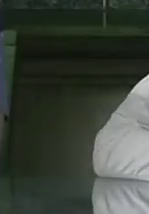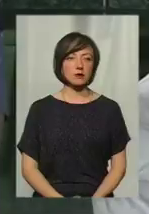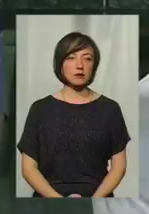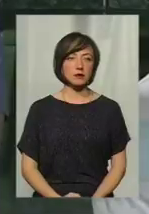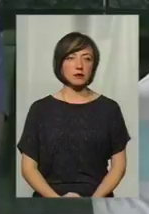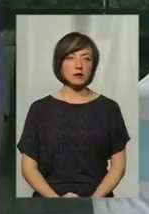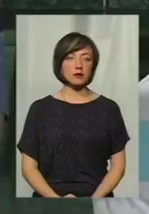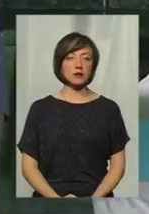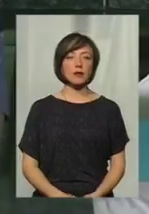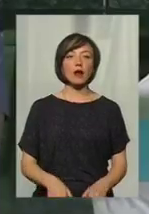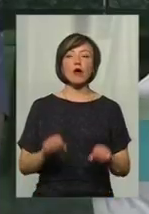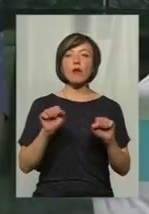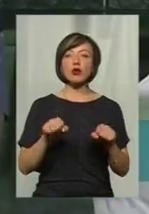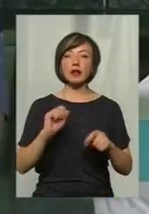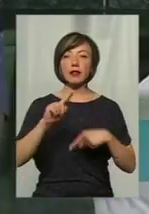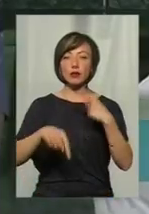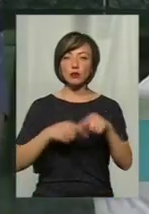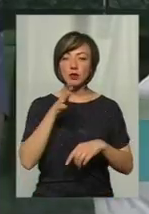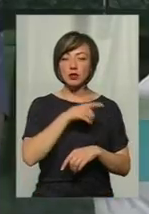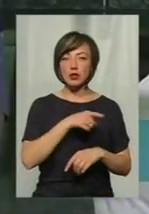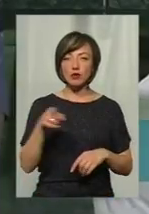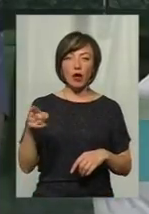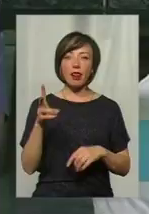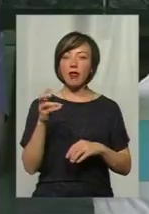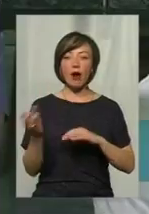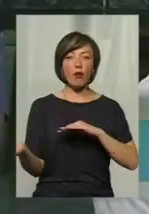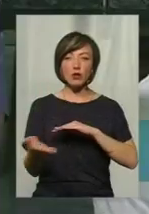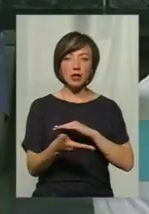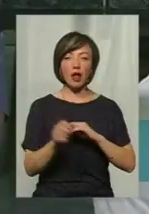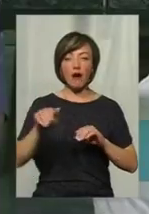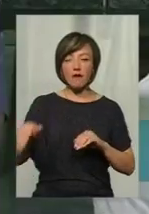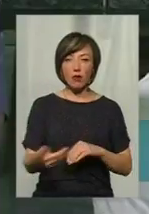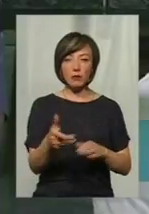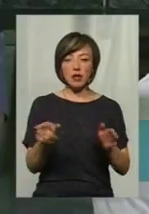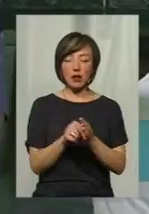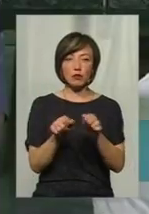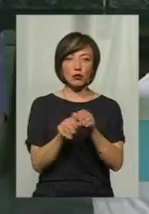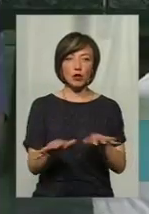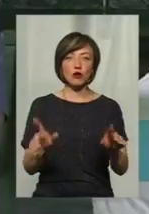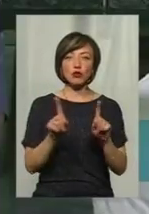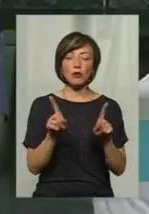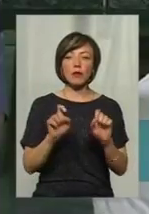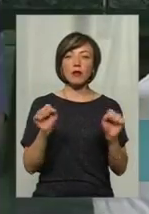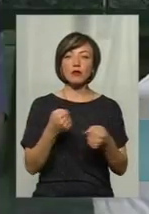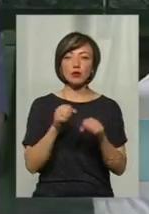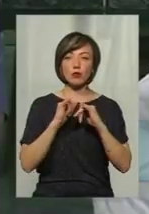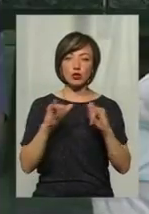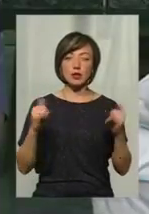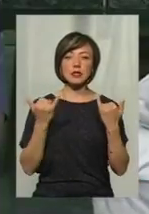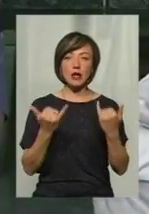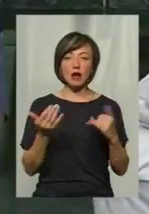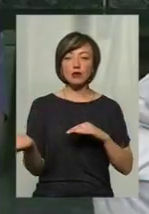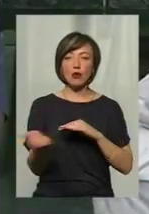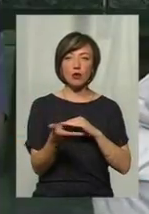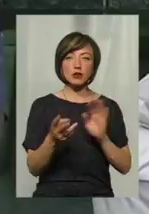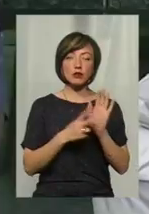Можливо, на наступний сезон ми в першу серію будемо не косити, а будемо викопувати разом з корінням, щоб неможливити поширення. Зараз косимо.